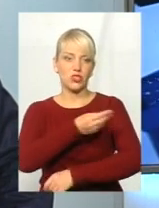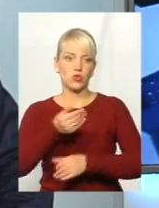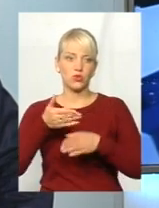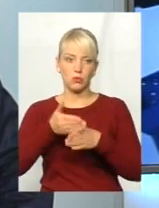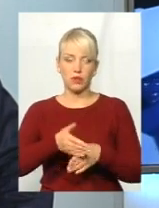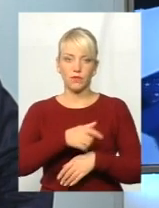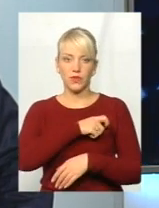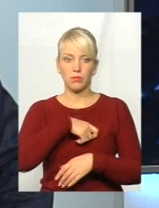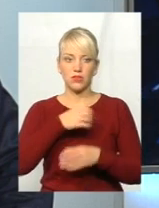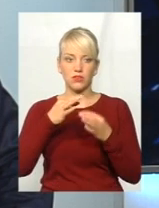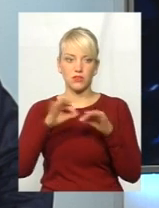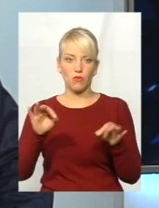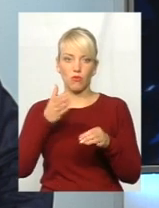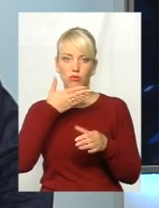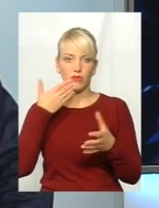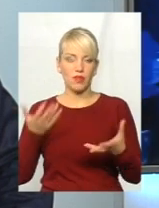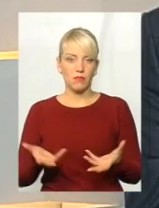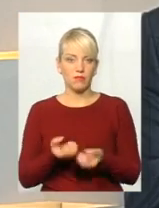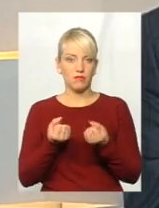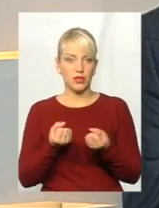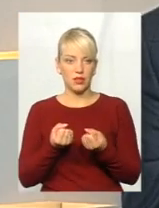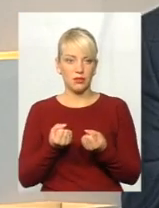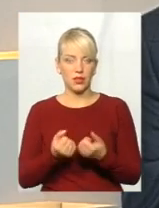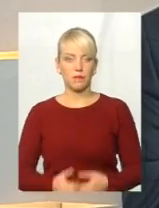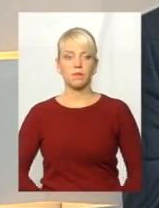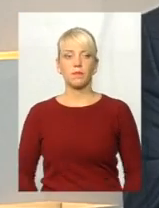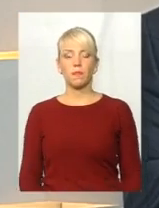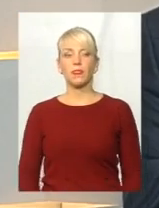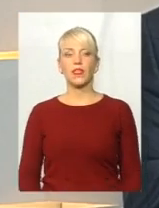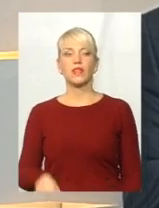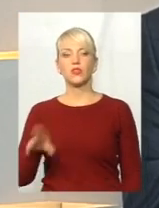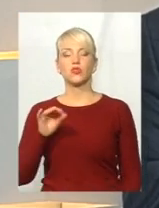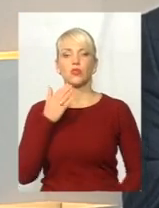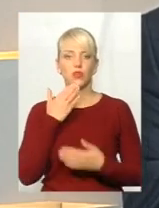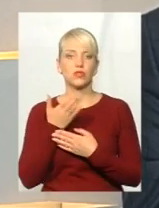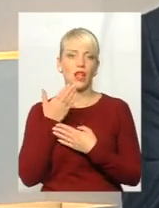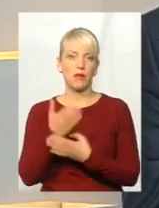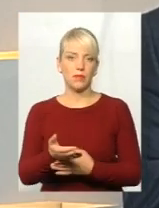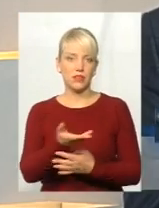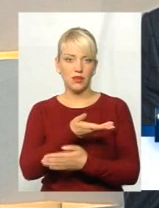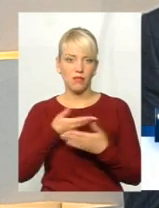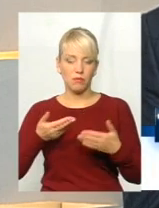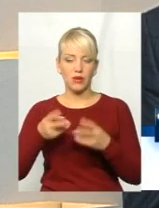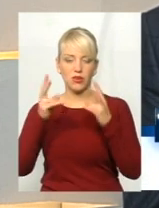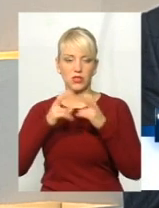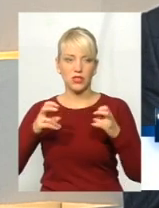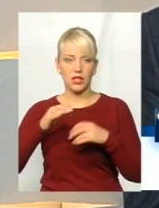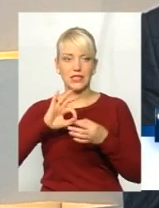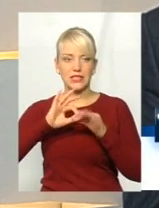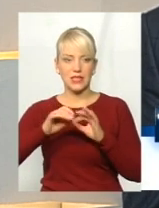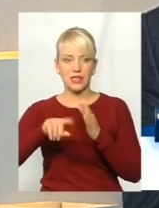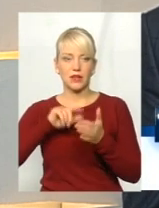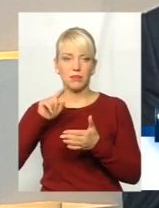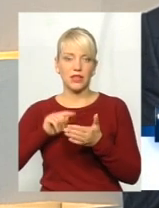Депутатів «Свободи» не підтримали. Шодо запитів, сьогодні така проголонала, що ми розглянули сто одне питання, і